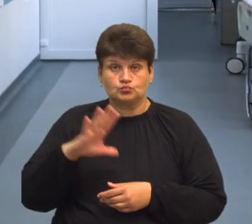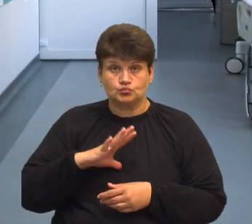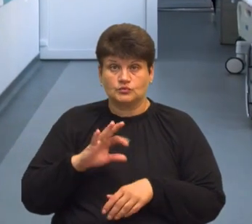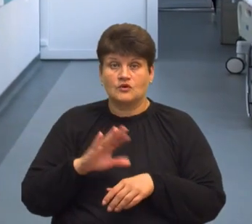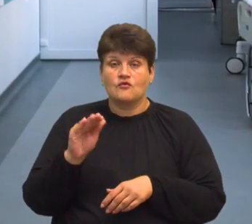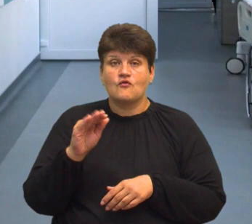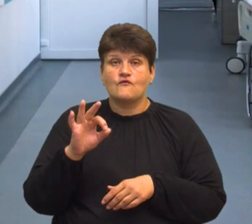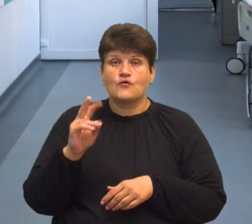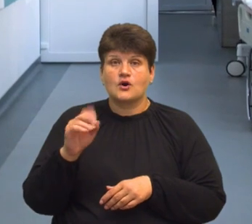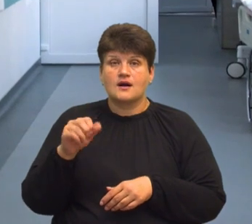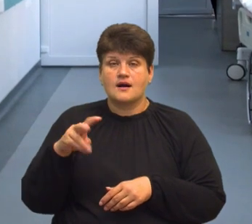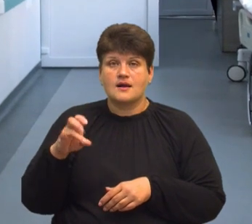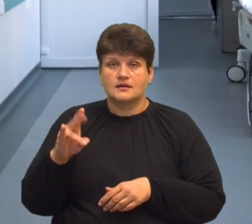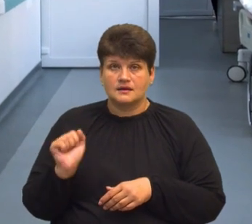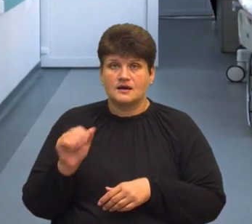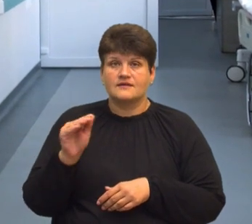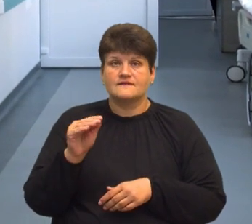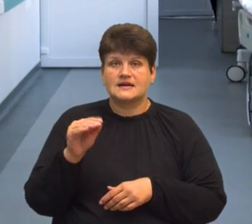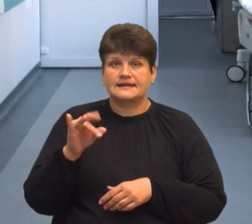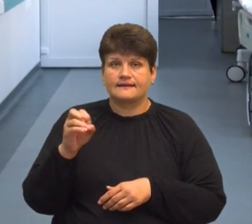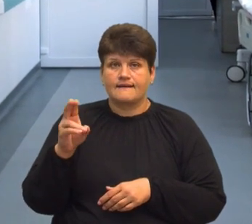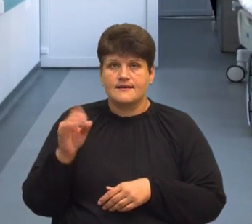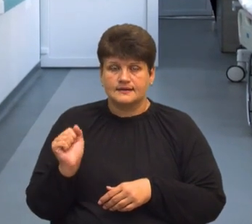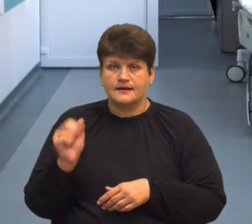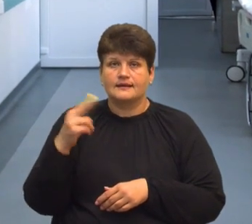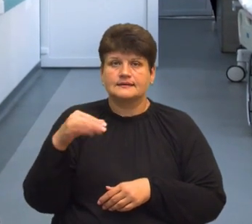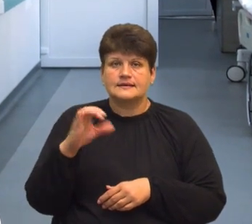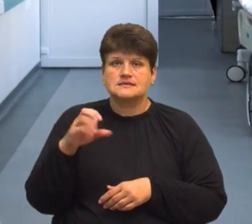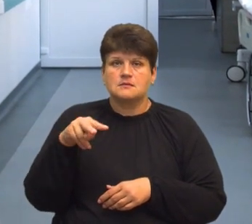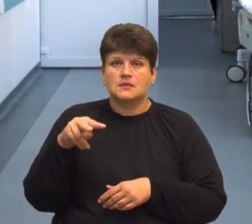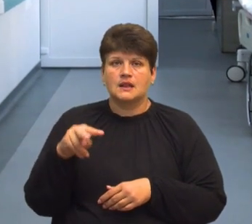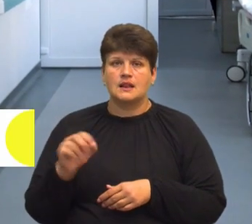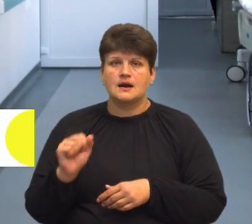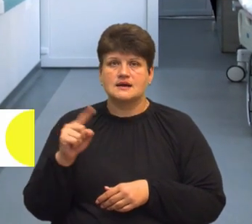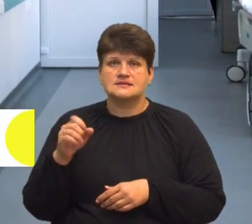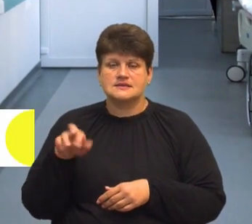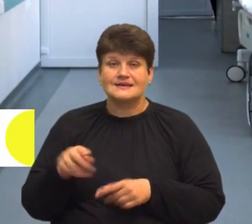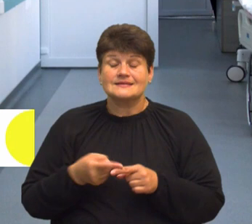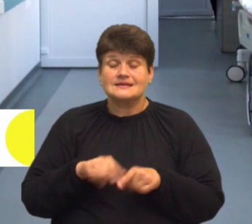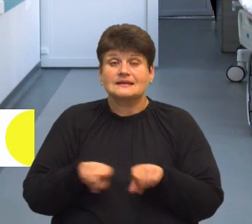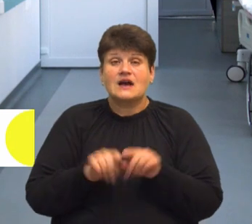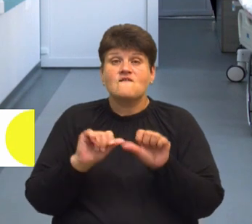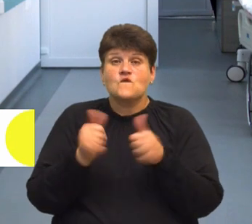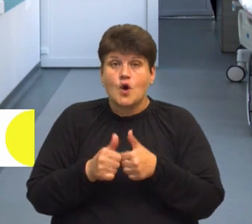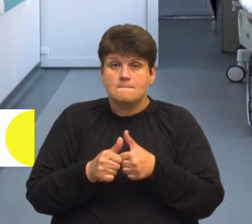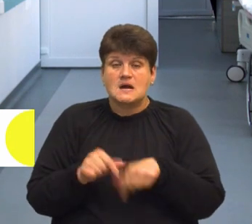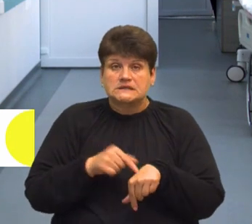– фокальна-кортикальна дисплазія. Це така форма враження головного мозку